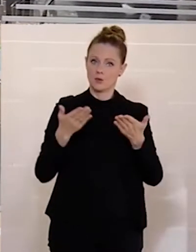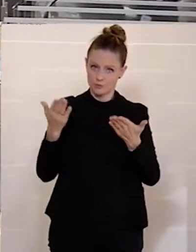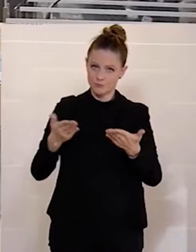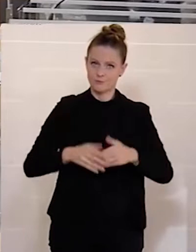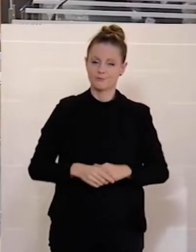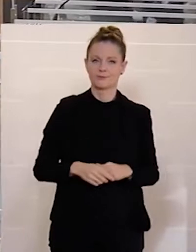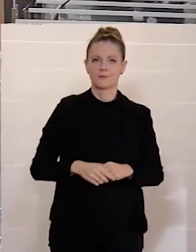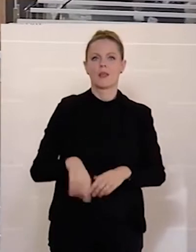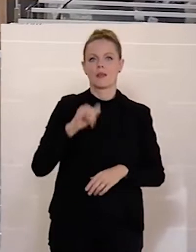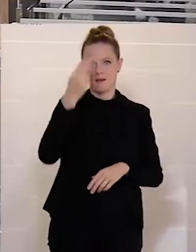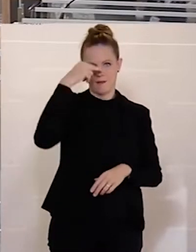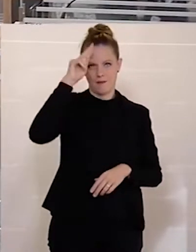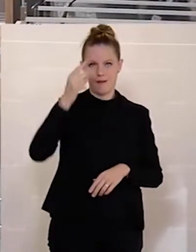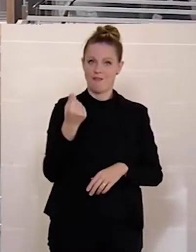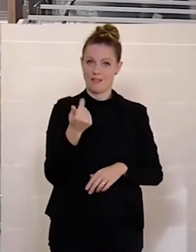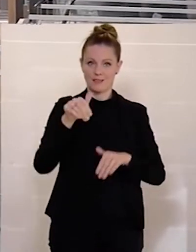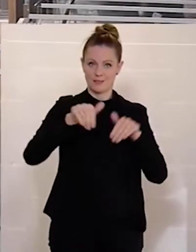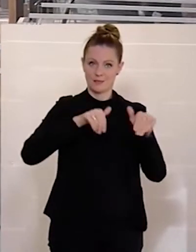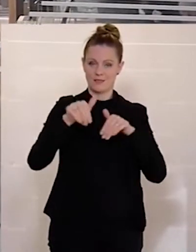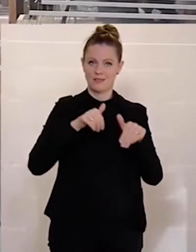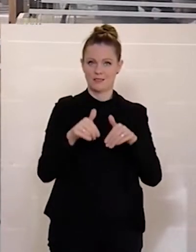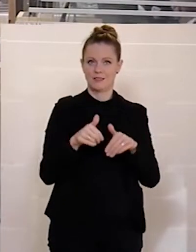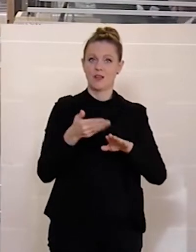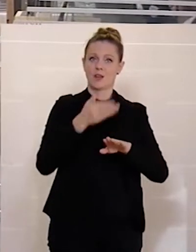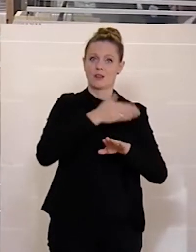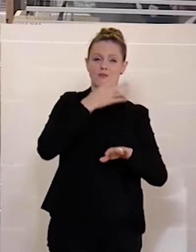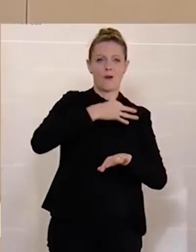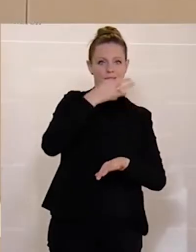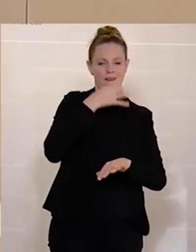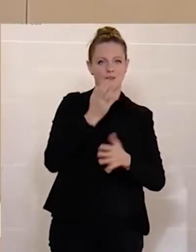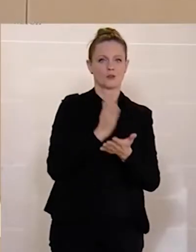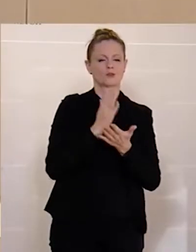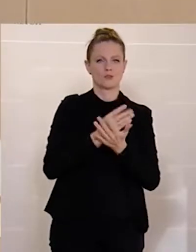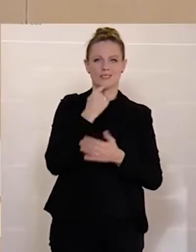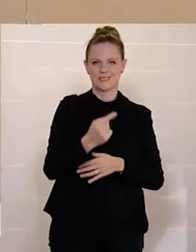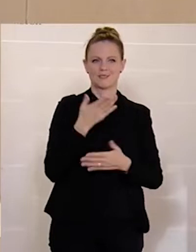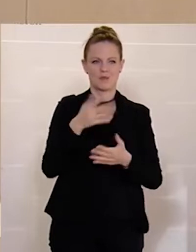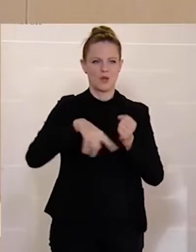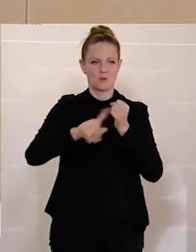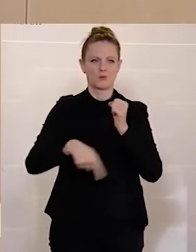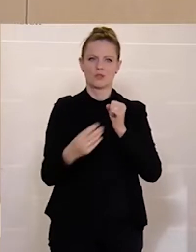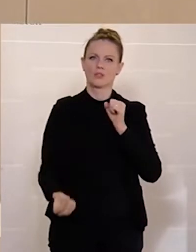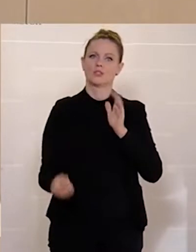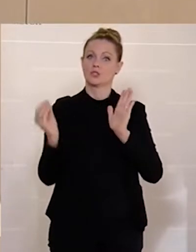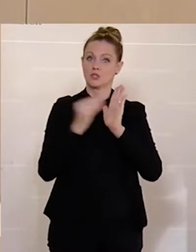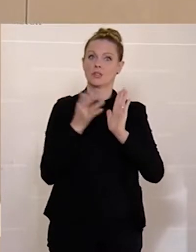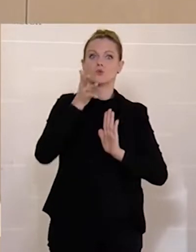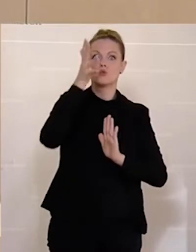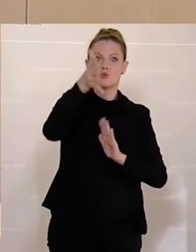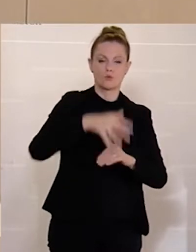Ja, Herr Finanzminister, und das ist heute schon ganz oft auch bei meinen Vorrednern vorgekommen, es heißt immer, auf diesem Budget steht Zukunft drauf.